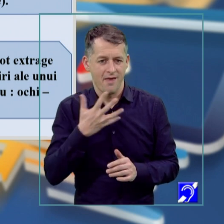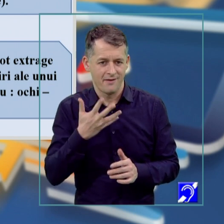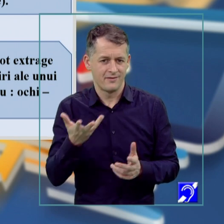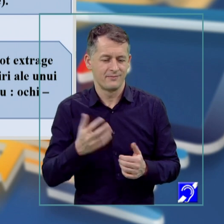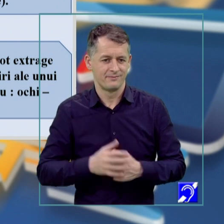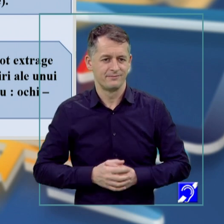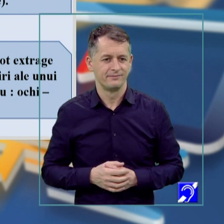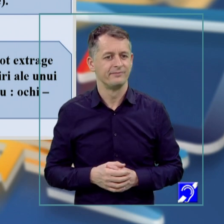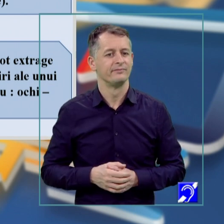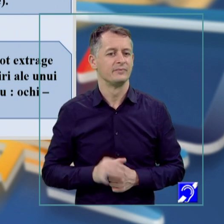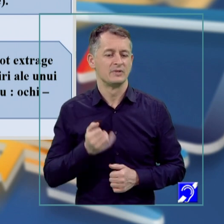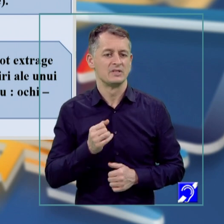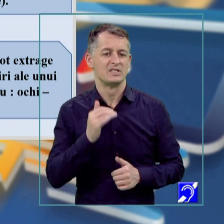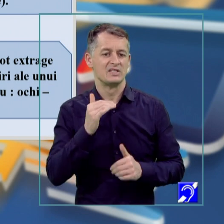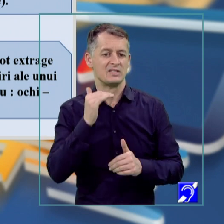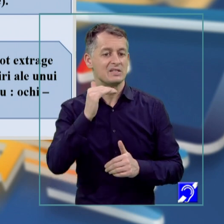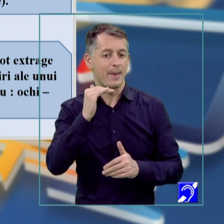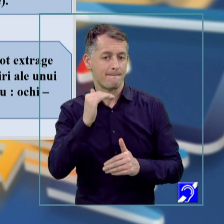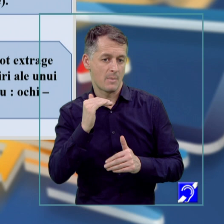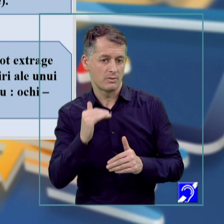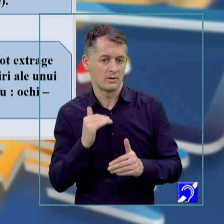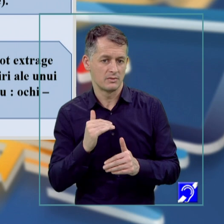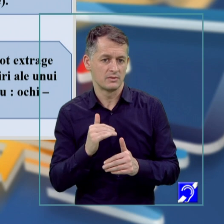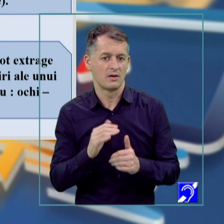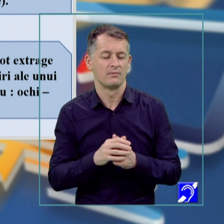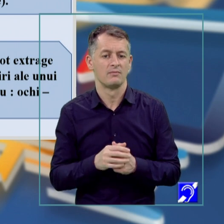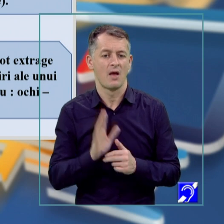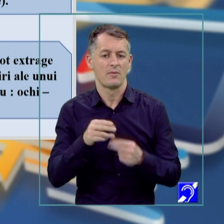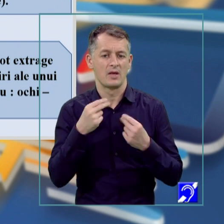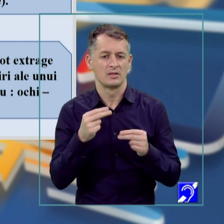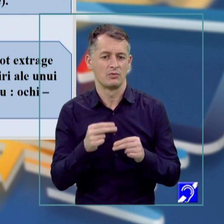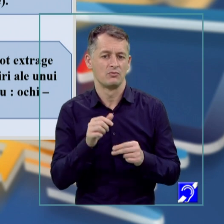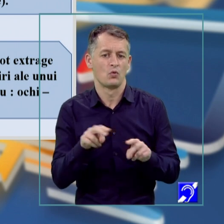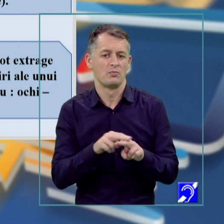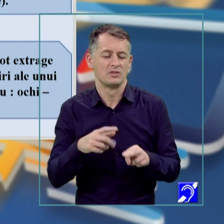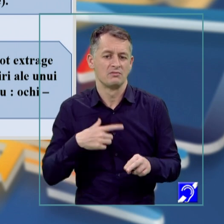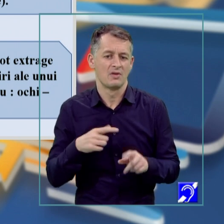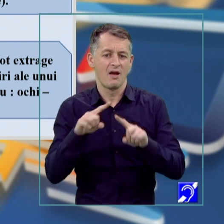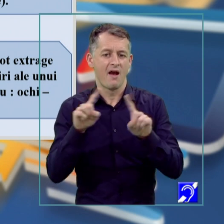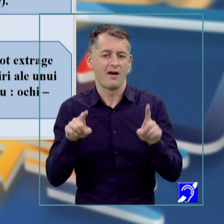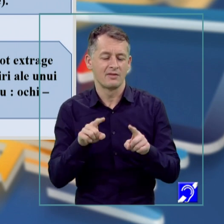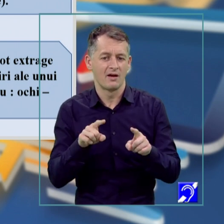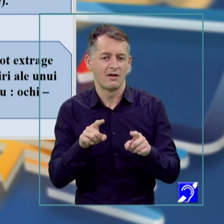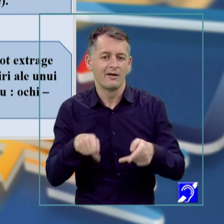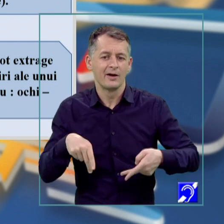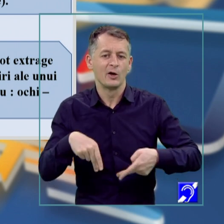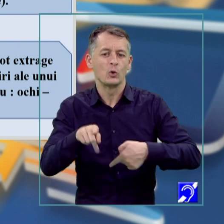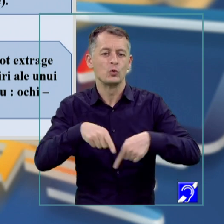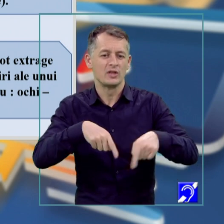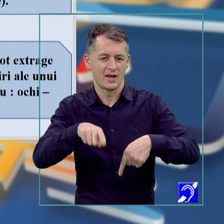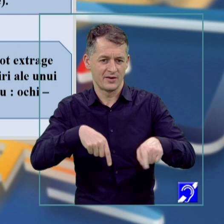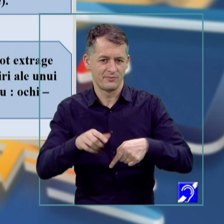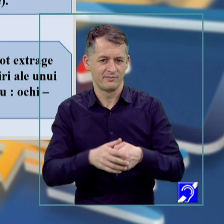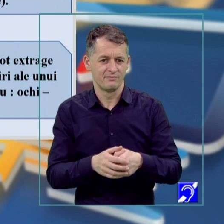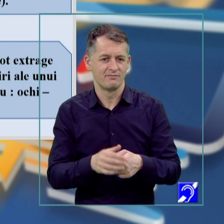însușiri pentru a servi mai bine activității omului. Avem, ca exemplu, GPS-urile, hărțile rutiere. Iar analogia,